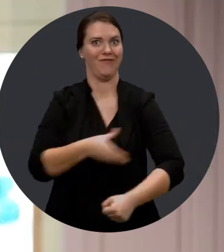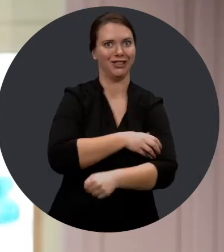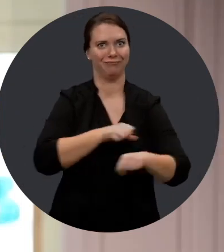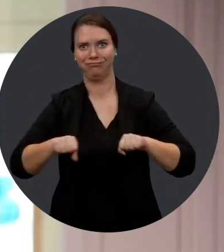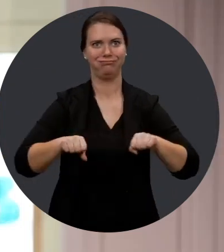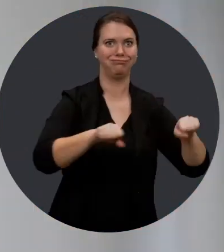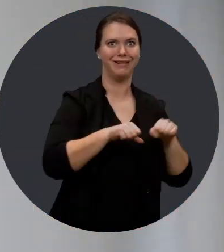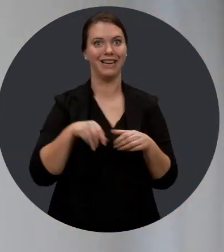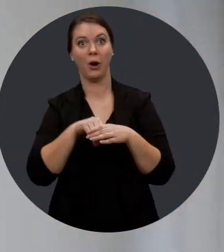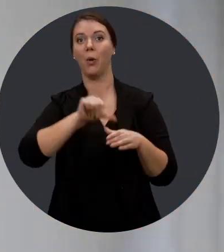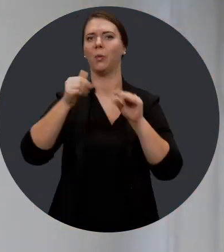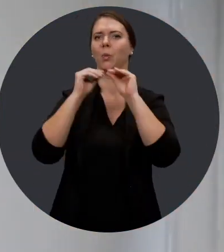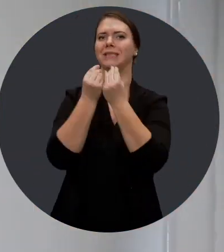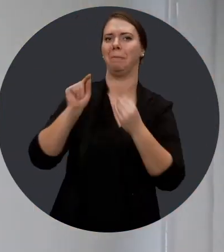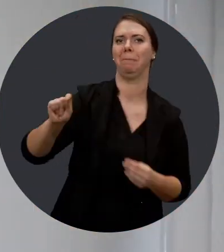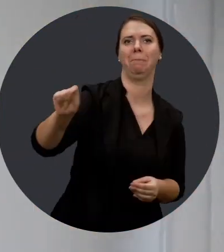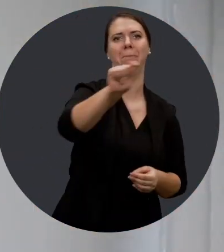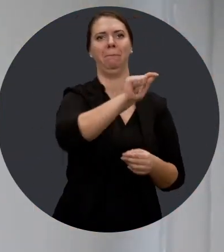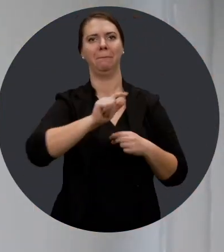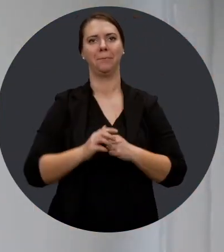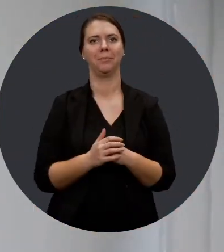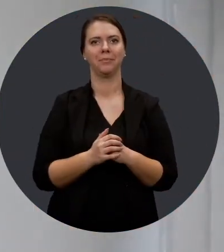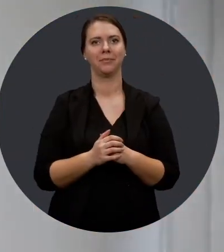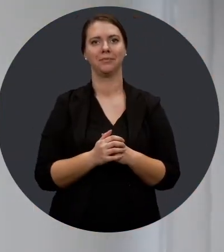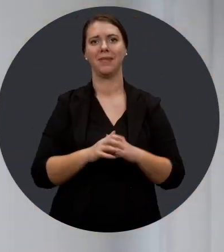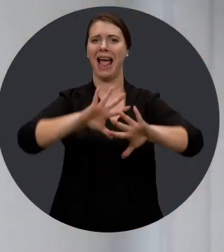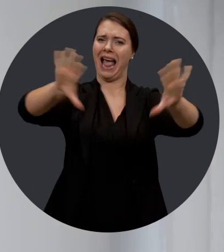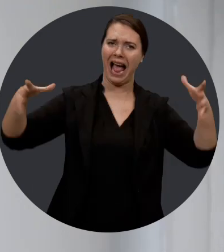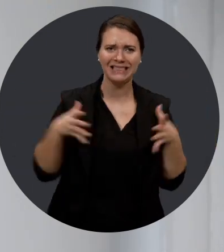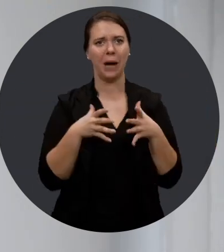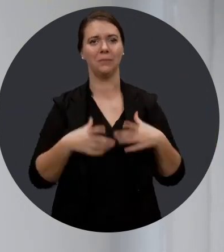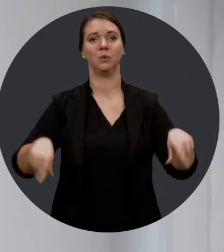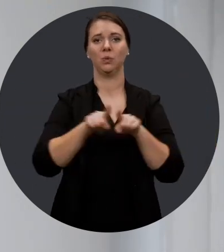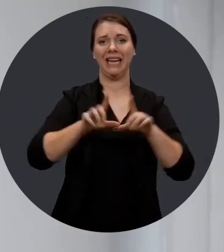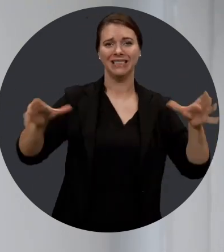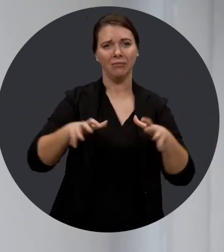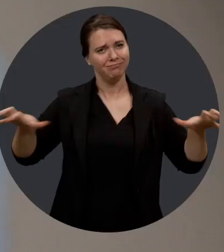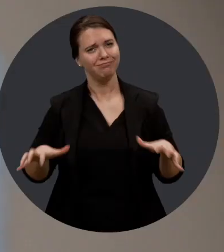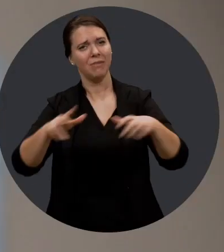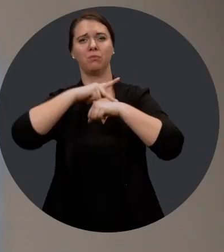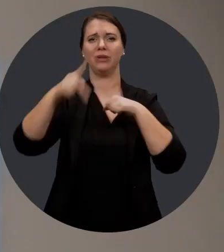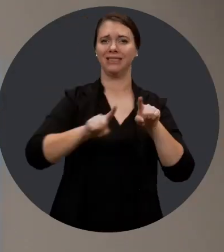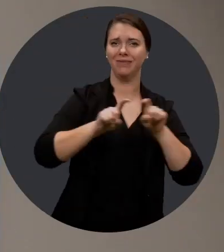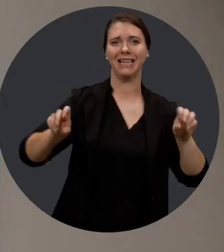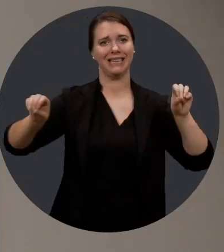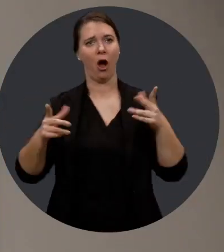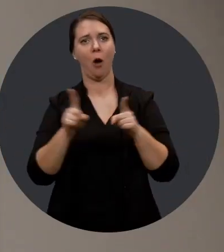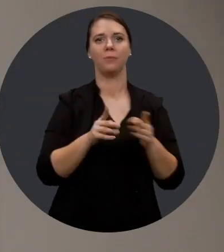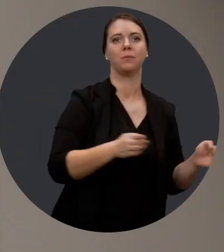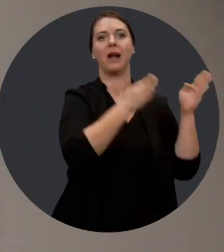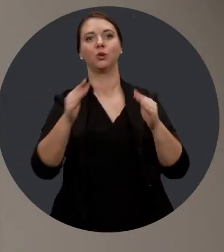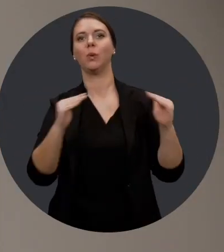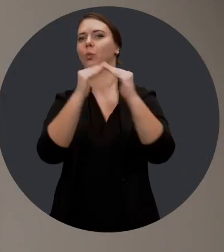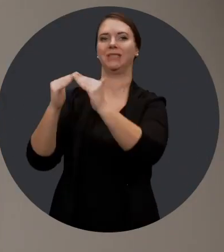moins loin. Donc, c'est de regrouper, d'aller chercher des forces vives dans les autres organismes, puis de se mettre ensemble,